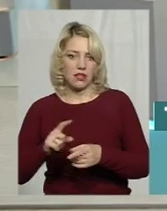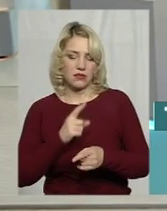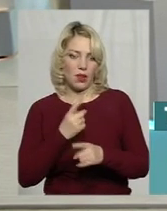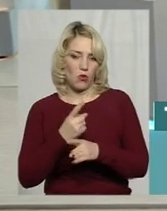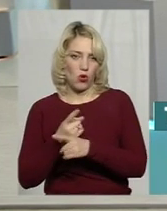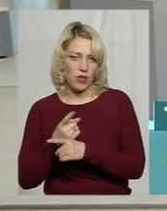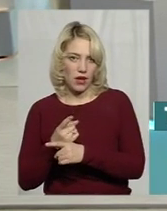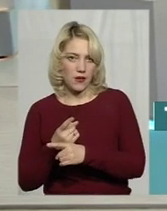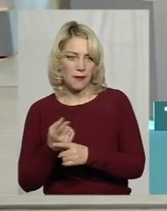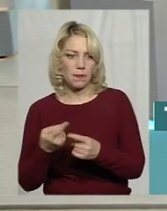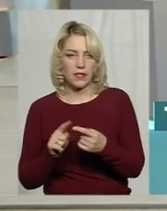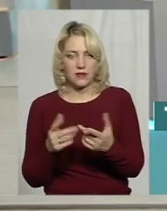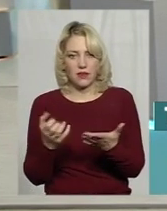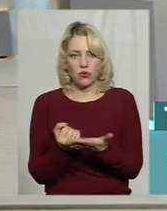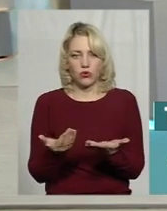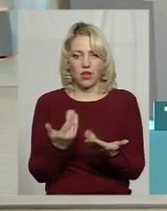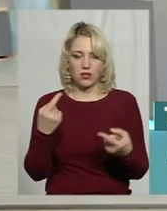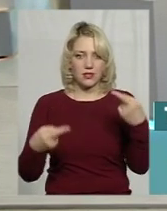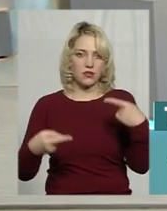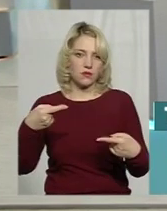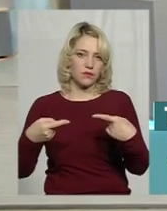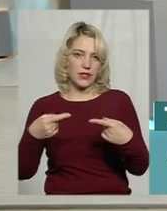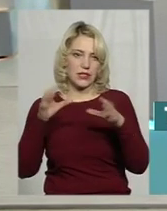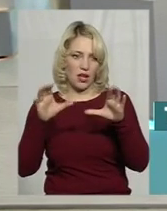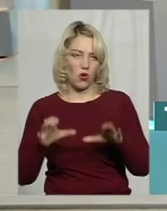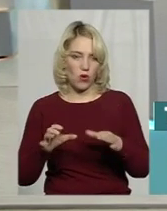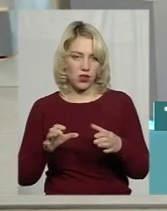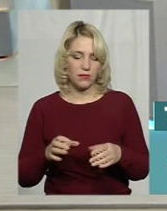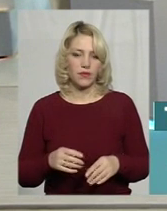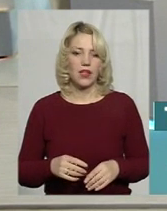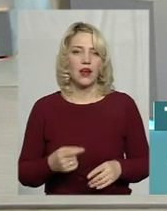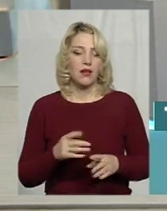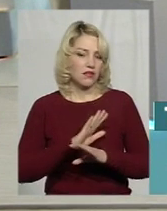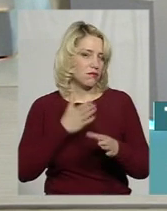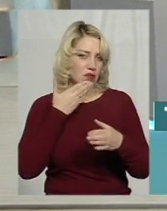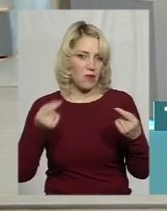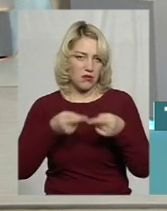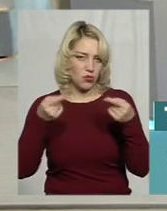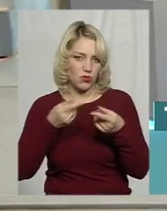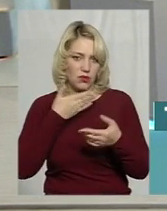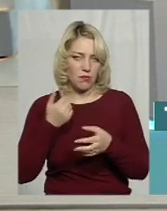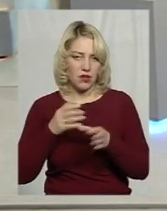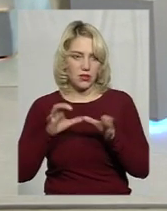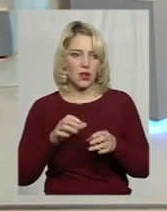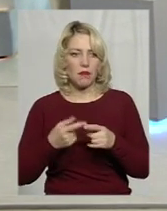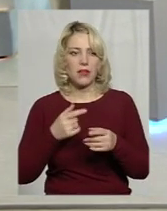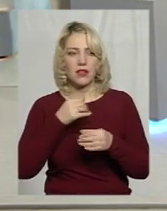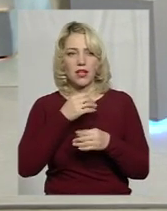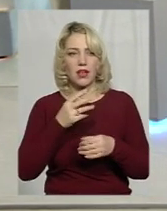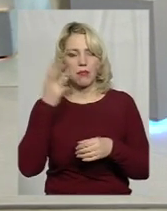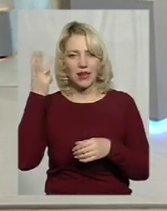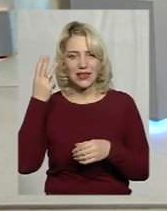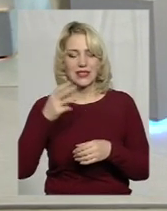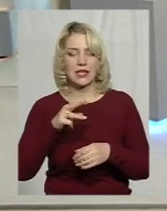розмитнення. Це якось виходить трошки в супереч закону? Ні, абсолютно нічого не супереч. Митним органом є митниця, Хмельницька митниця